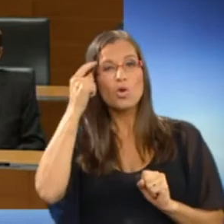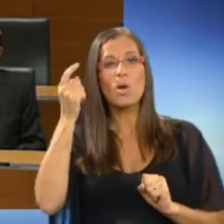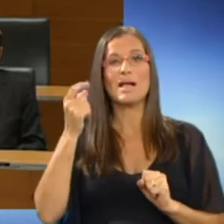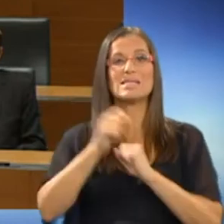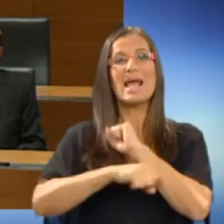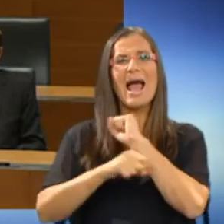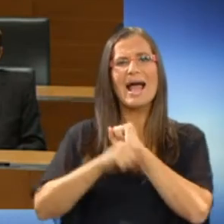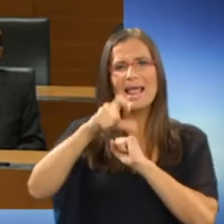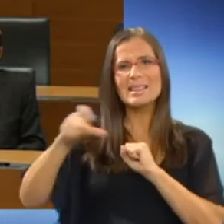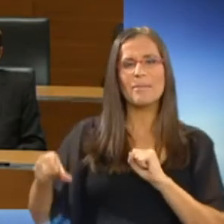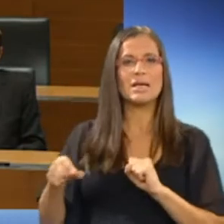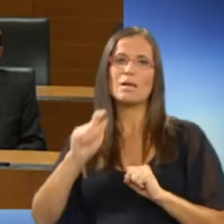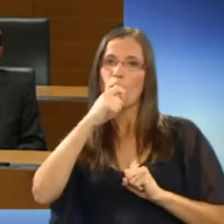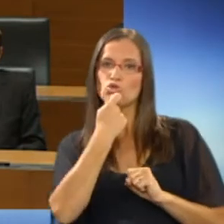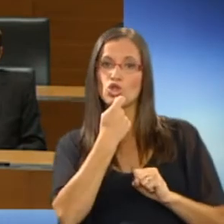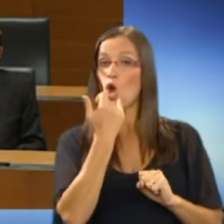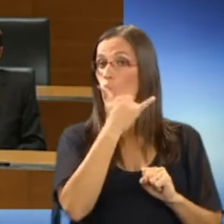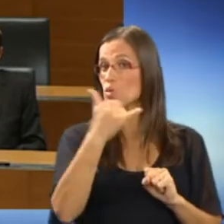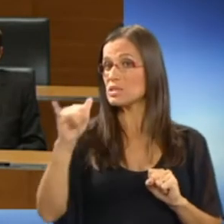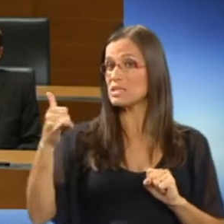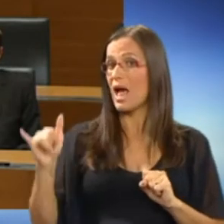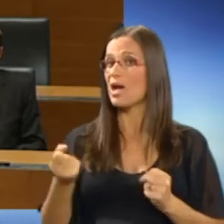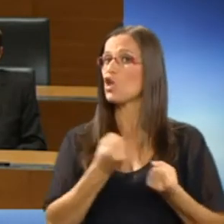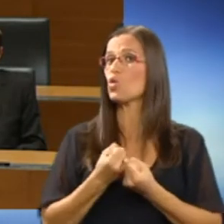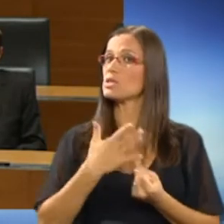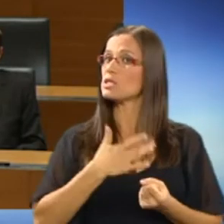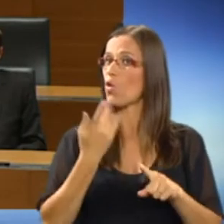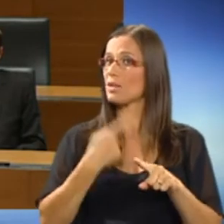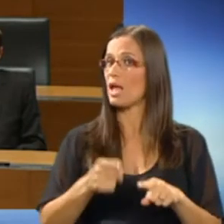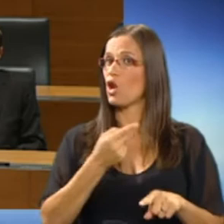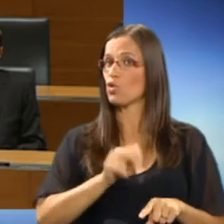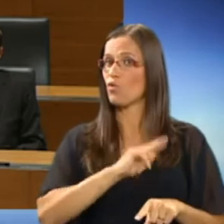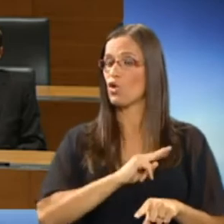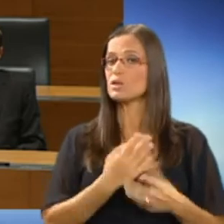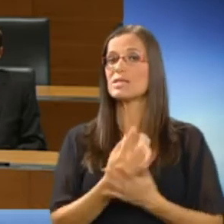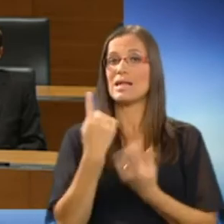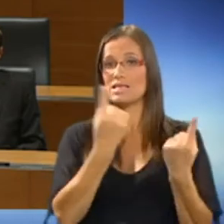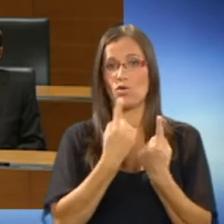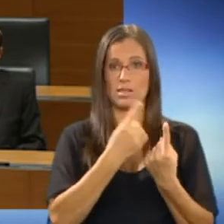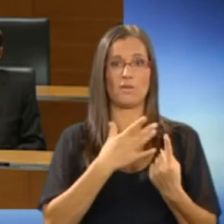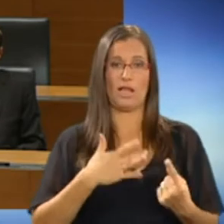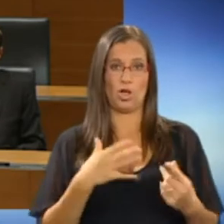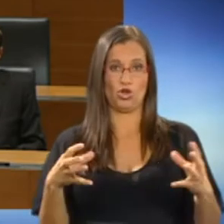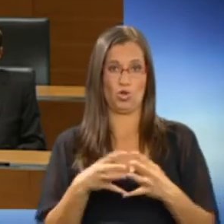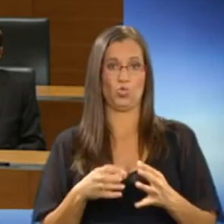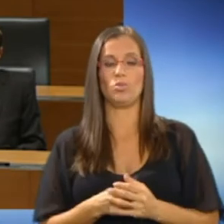vsak, prav vsak, nosi svoj del odgovornosti za stanje v naši družbi.